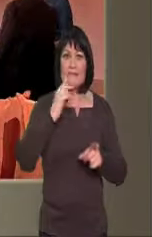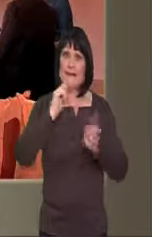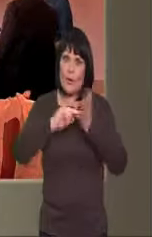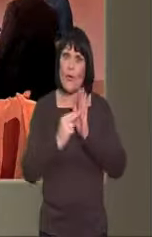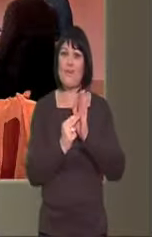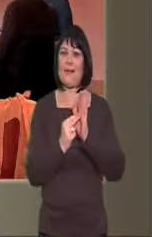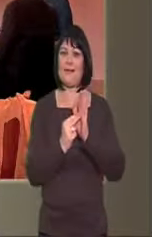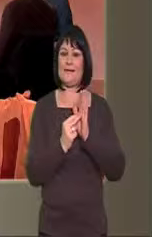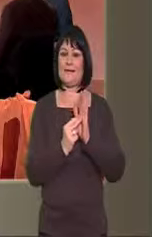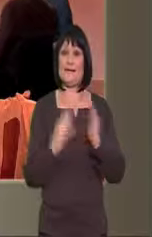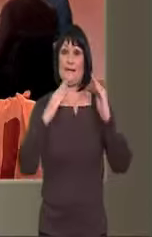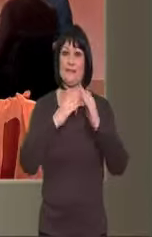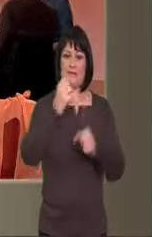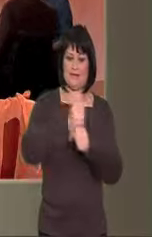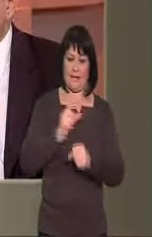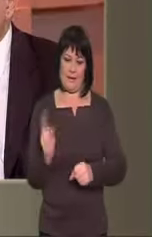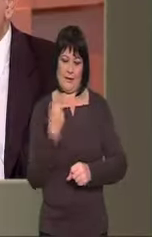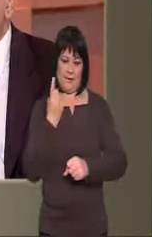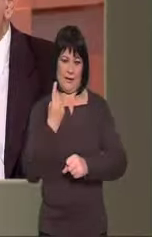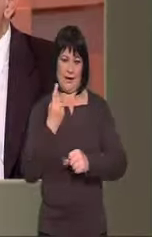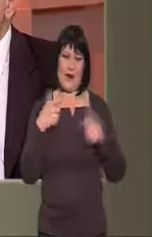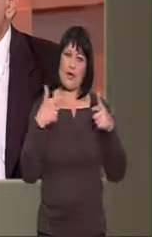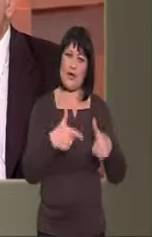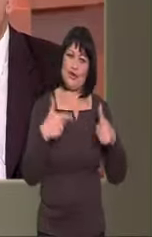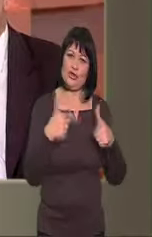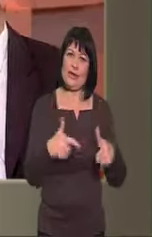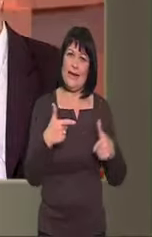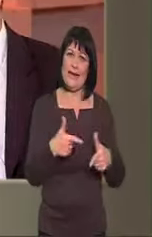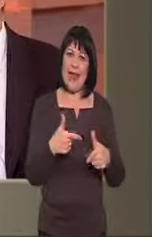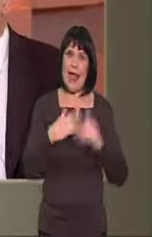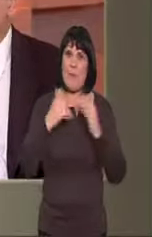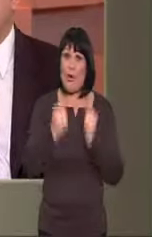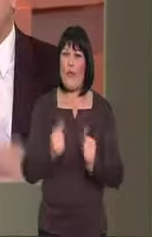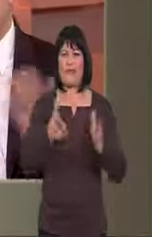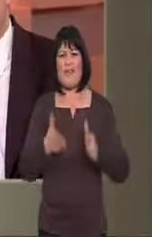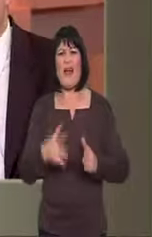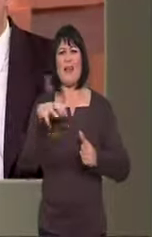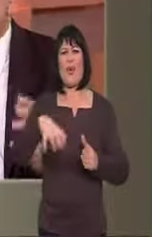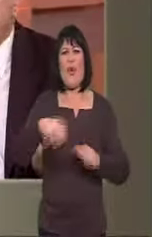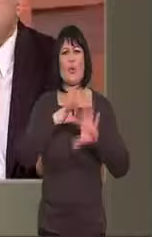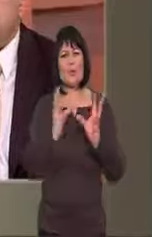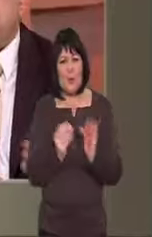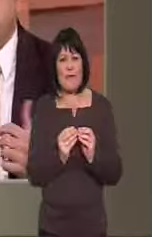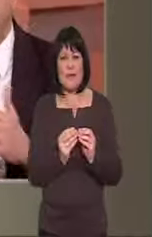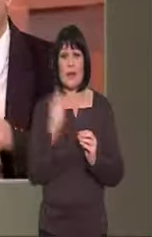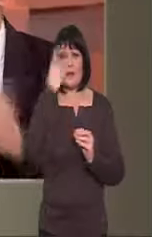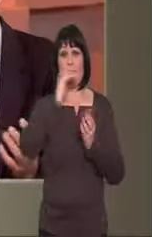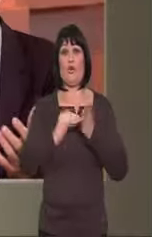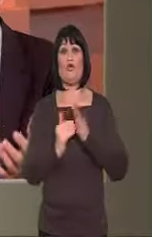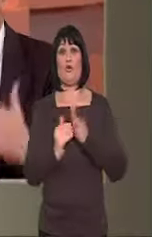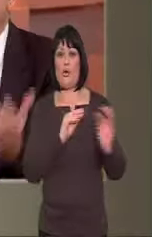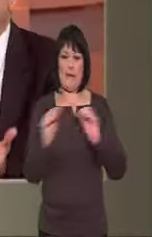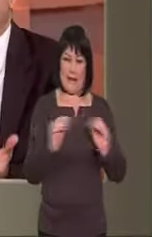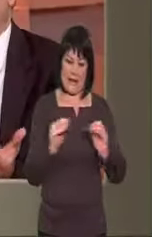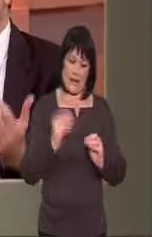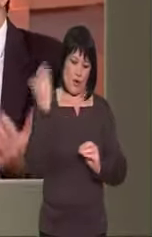Στη νοσηλεία στο σπίτι δεν έχουμε αυτό το κόστος της υποδομής. Βέβαια υπάρχει ένα αυξημένο κόστος του προσωπικού το οποίο μετακινείται,